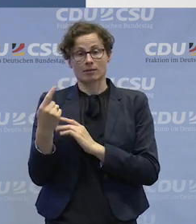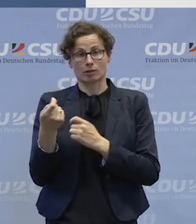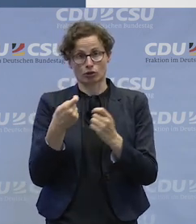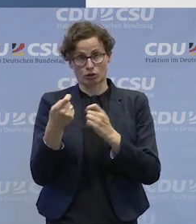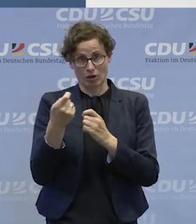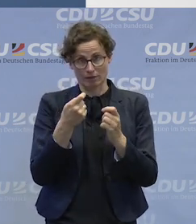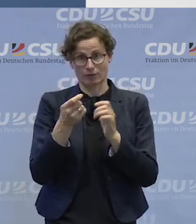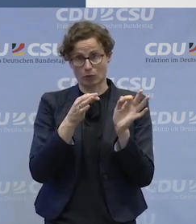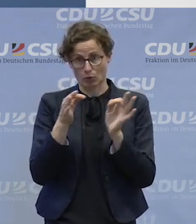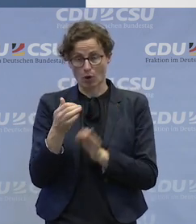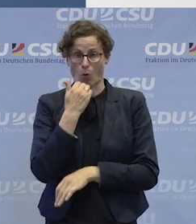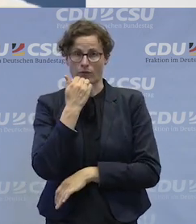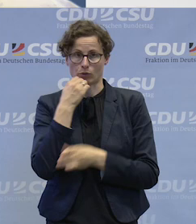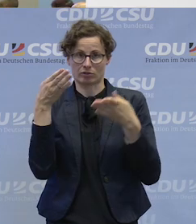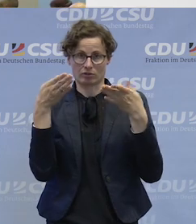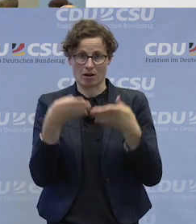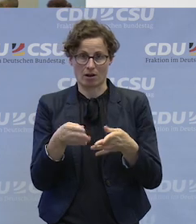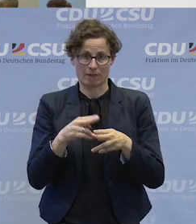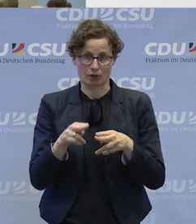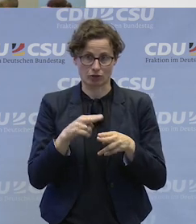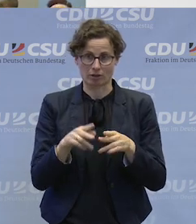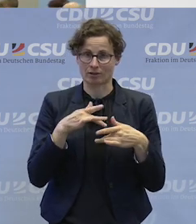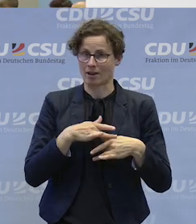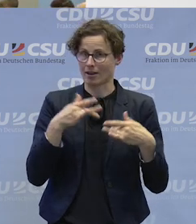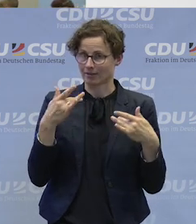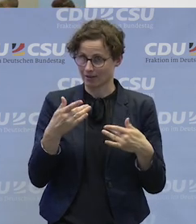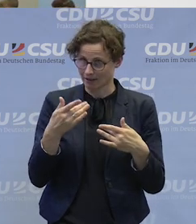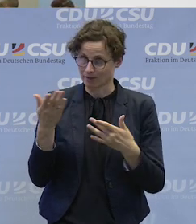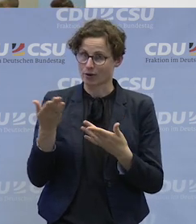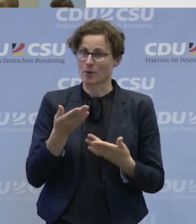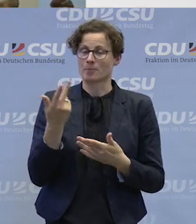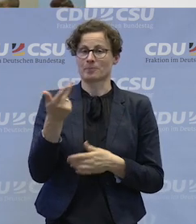Hoffnungstaler Werkstätten. Herzlich willkommen, auch Ihnen drei.